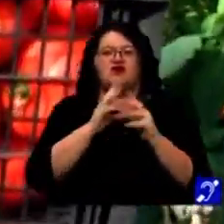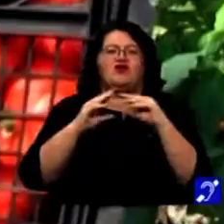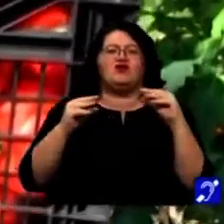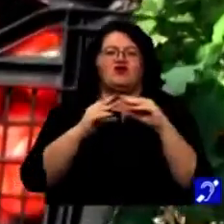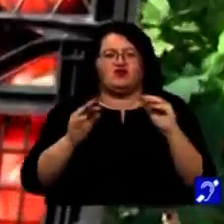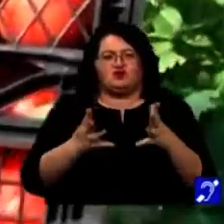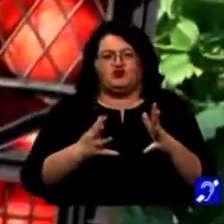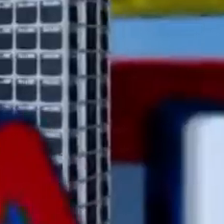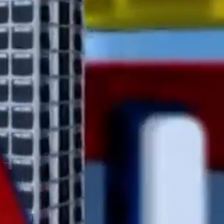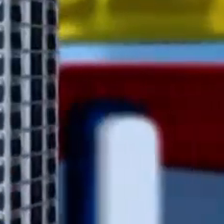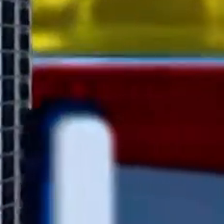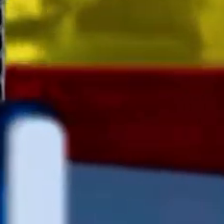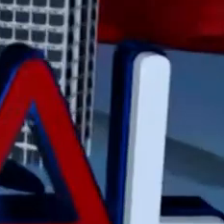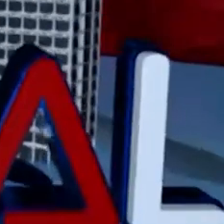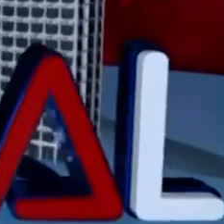titulatură.